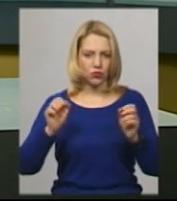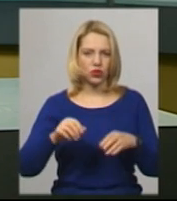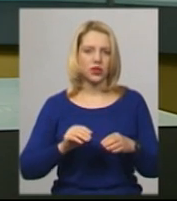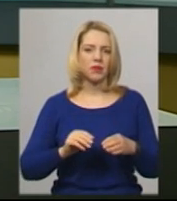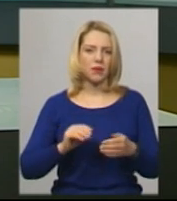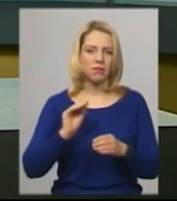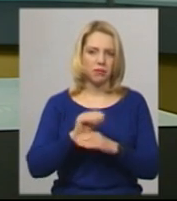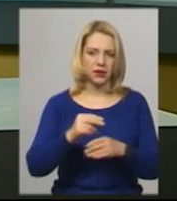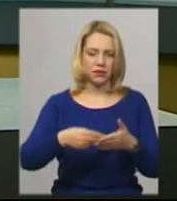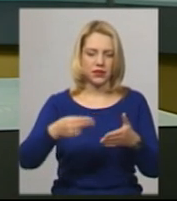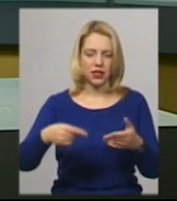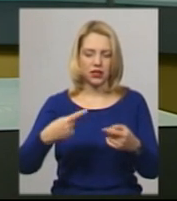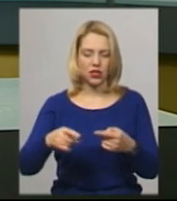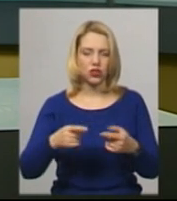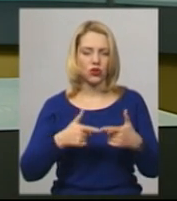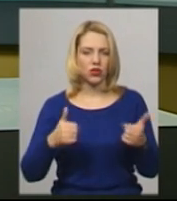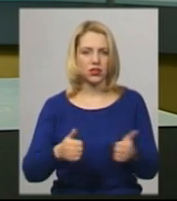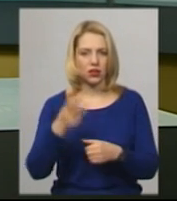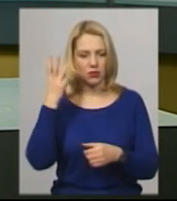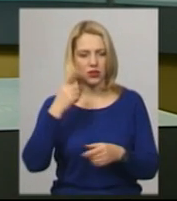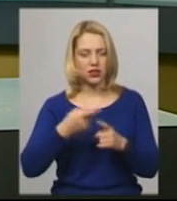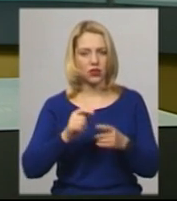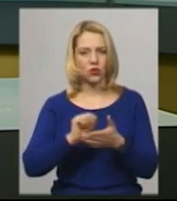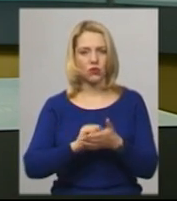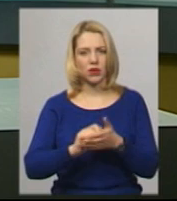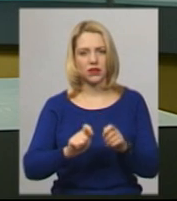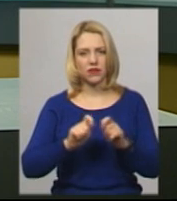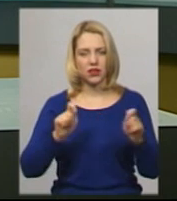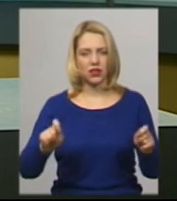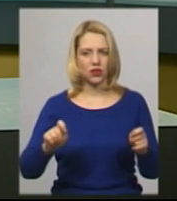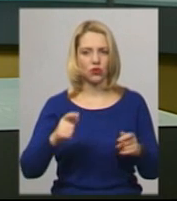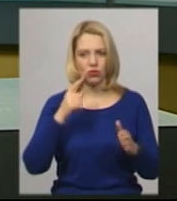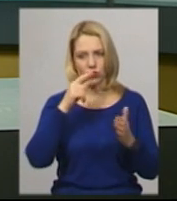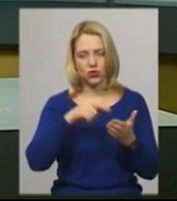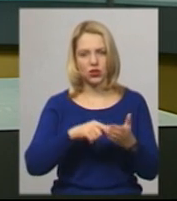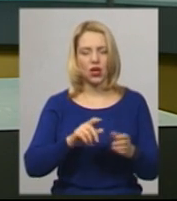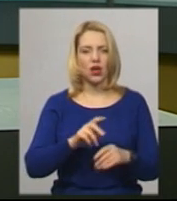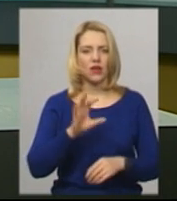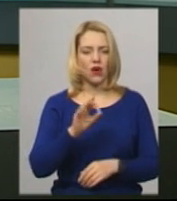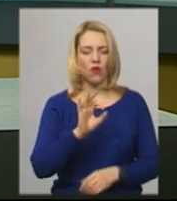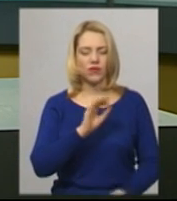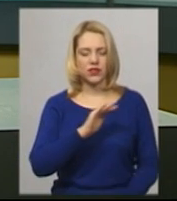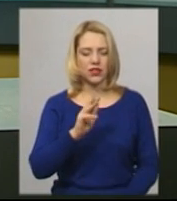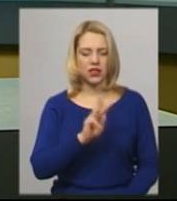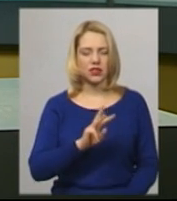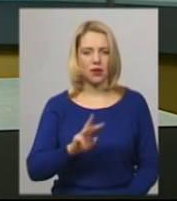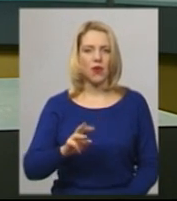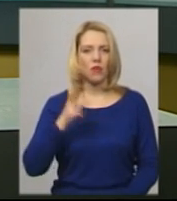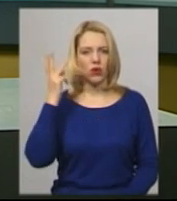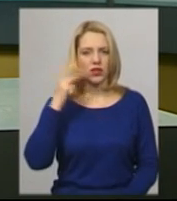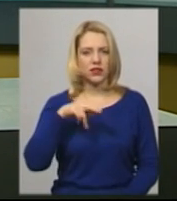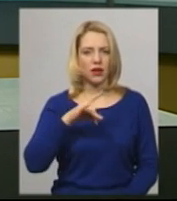громадські організації Хмельниччини. Документ у відкритому доступі розміщений на офіційному сайті громадської організації «Подільська правова